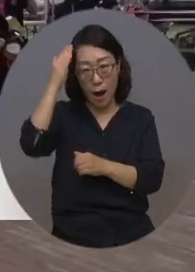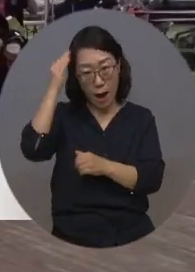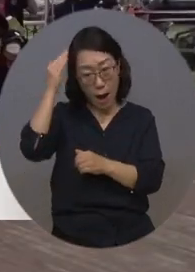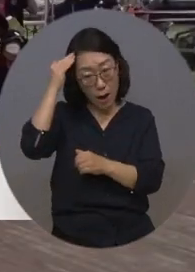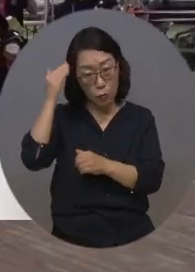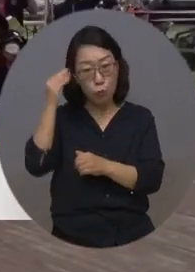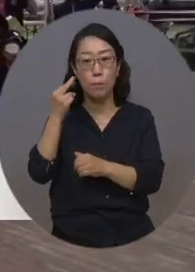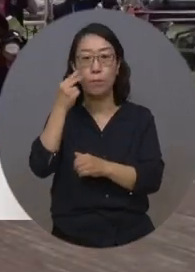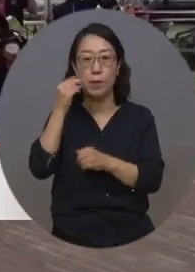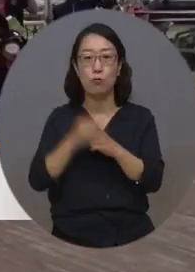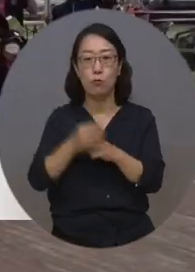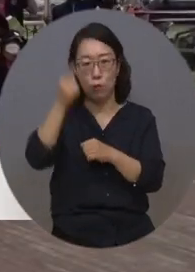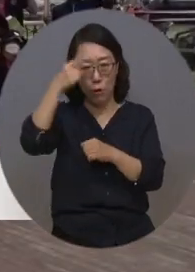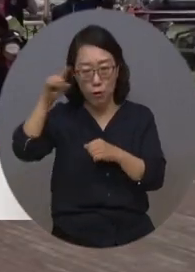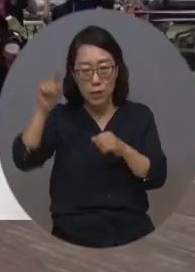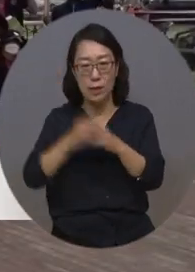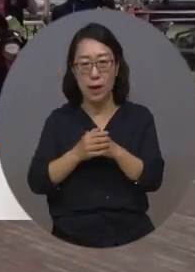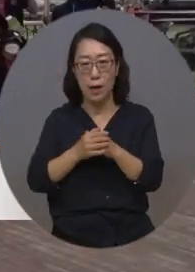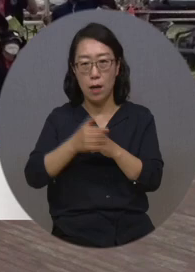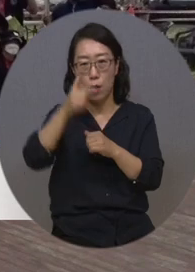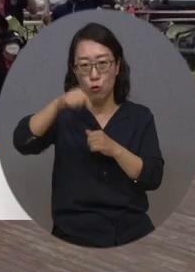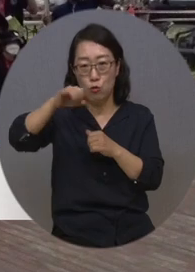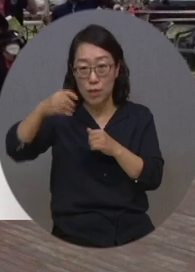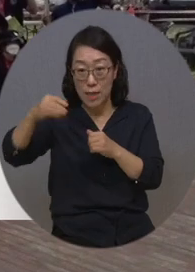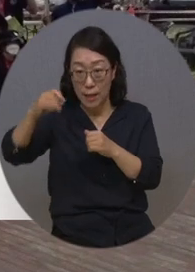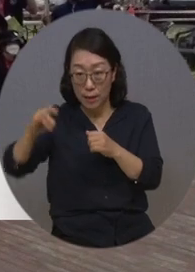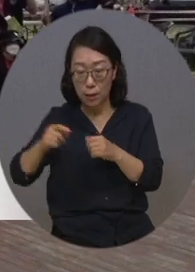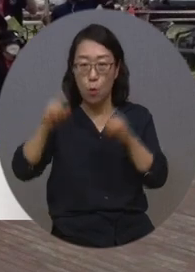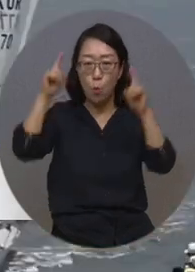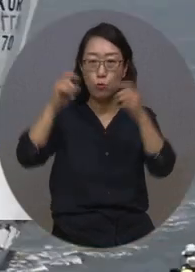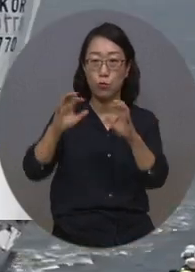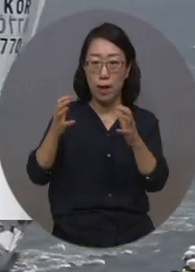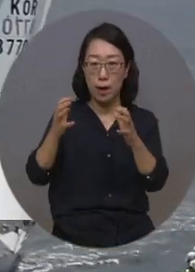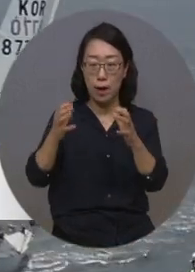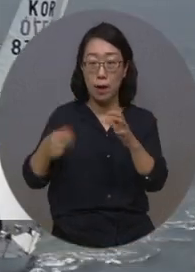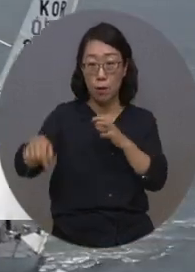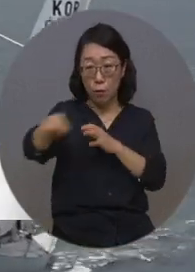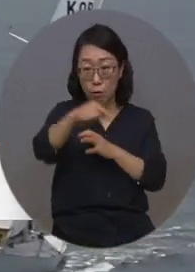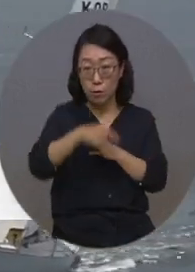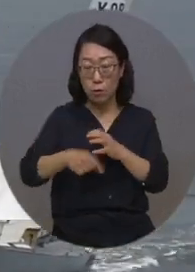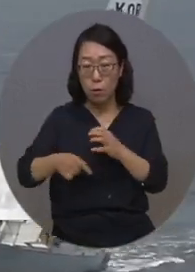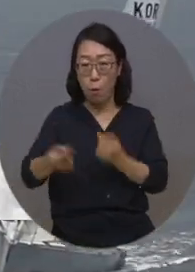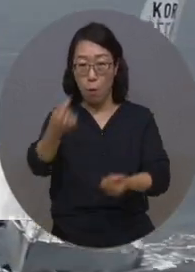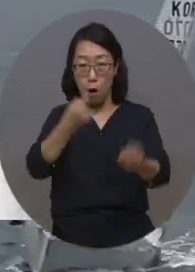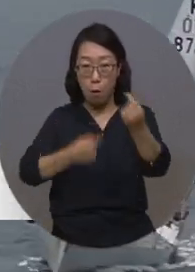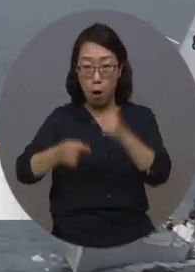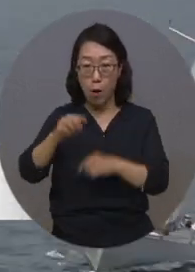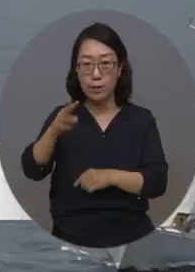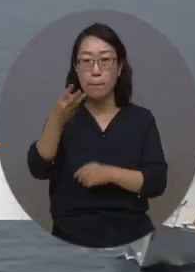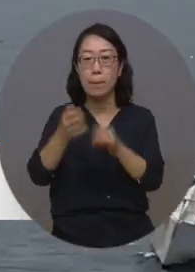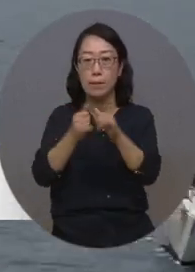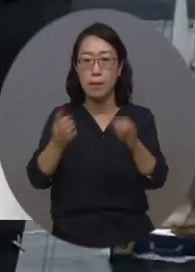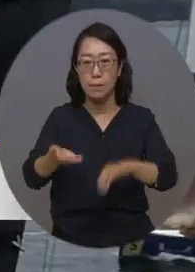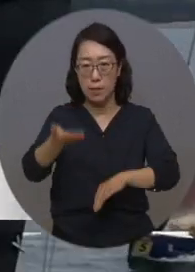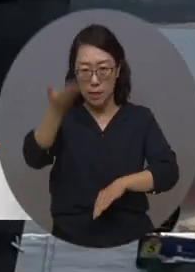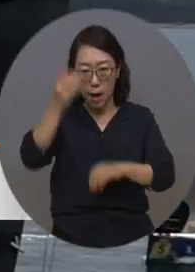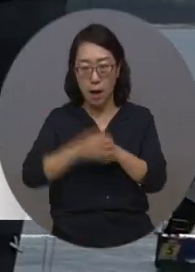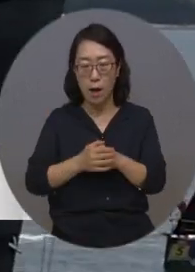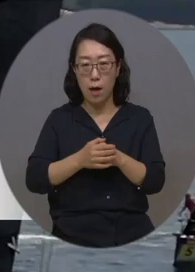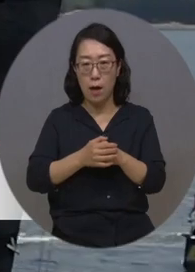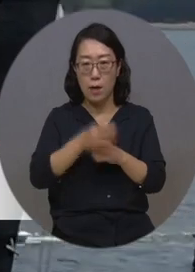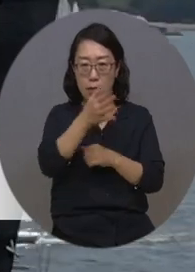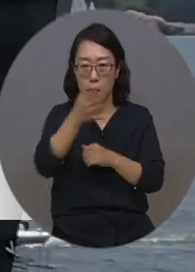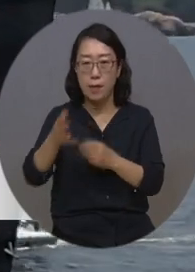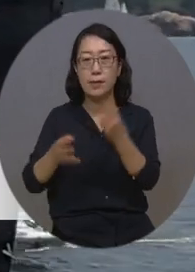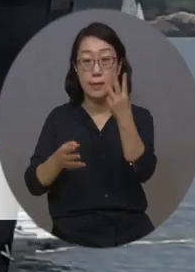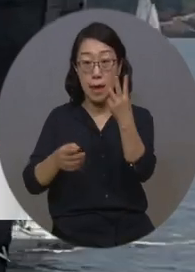비롯해 뉴질랜드, 스페인, 호주 등 9개국에서 300여 명의 선수단이 참가해 세계 종목에서 그동안